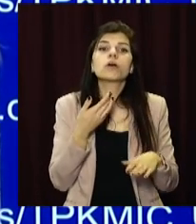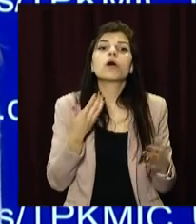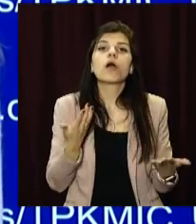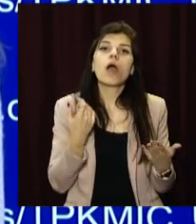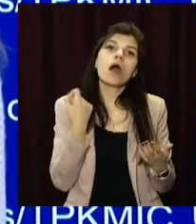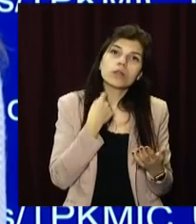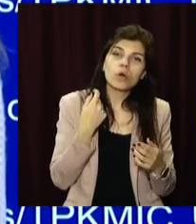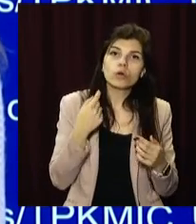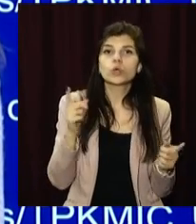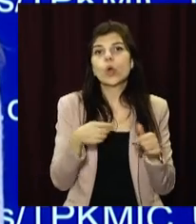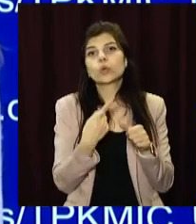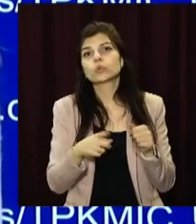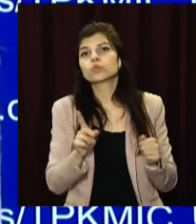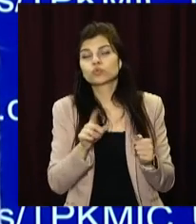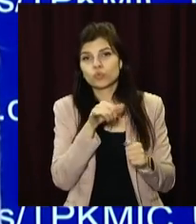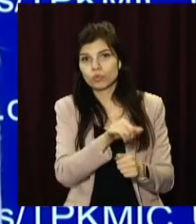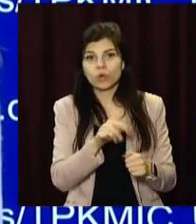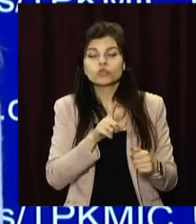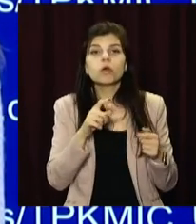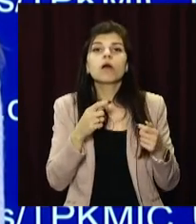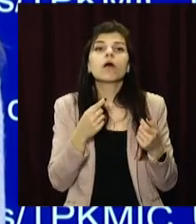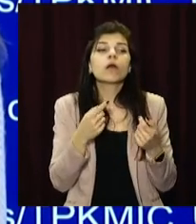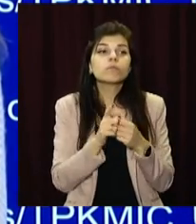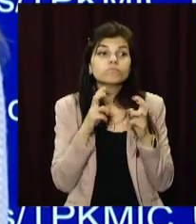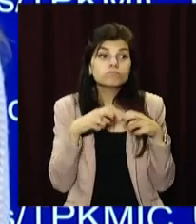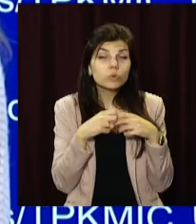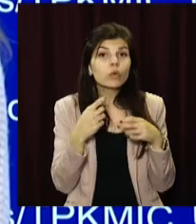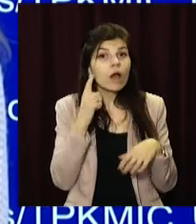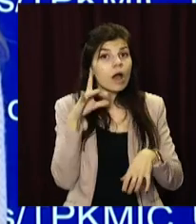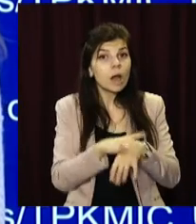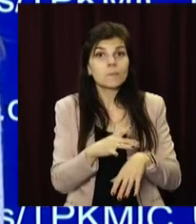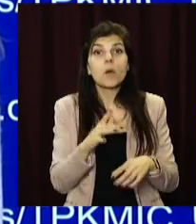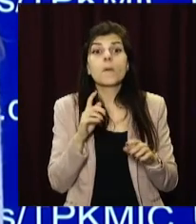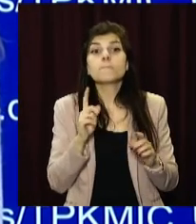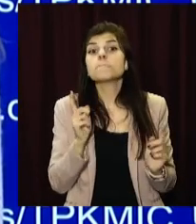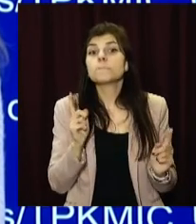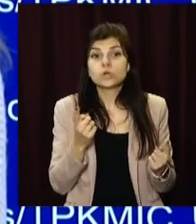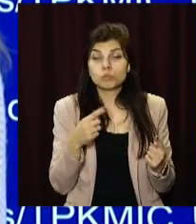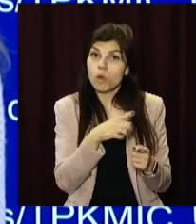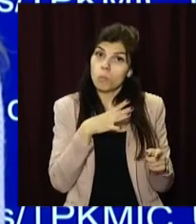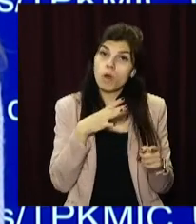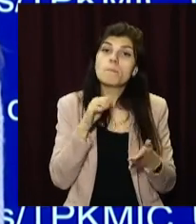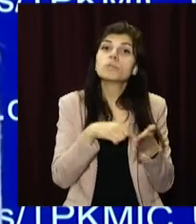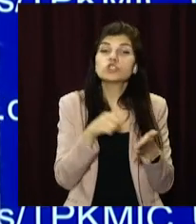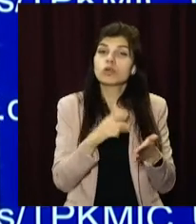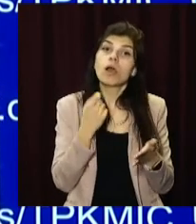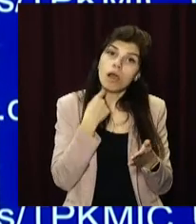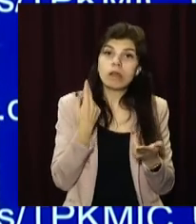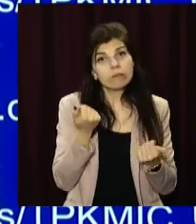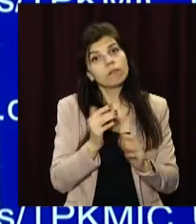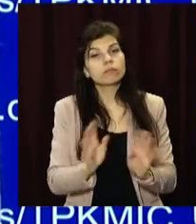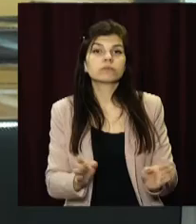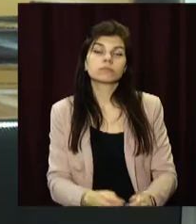алкогольного сп'яніння. Тобто, щоб з'ясувати, він знаходився у стані алкогольного сп'яніння чи ні.